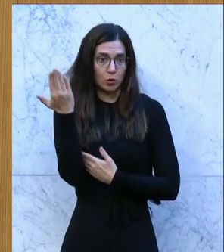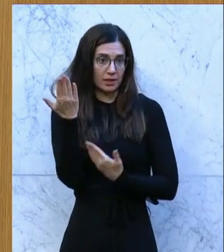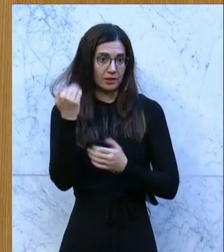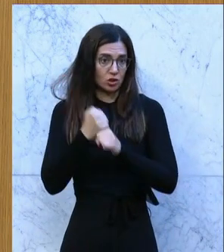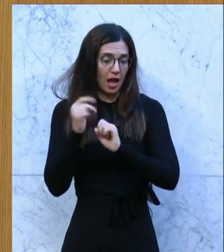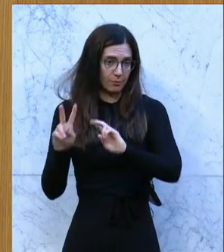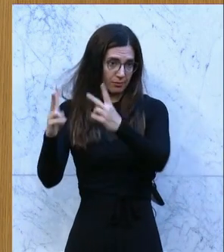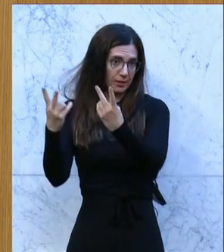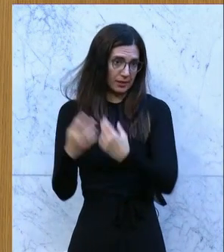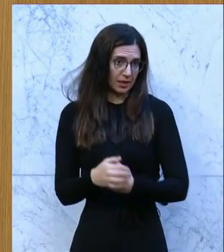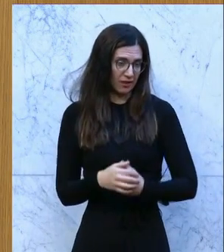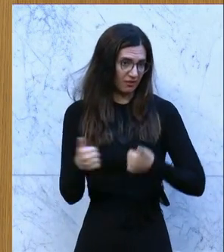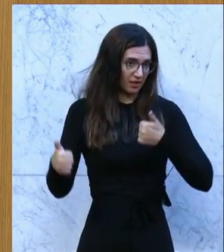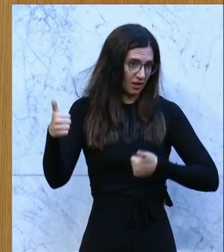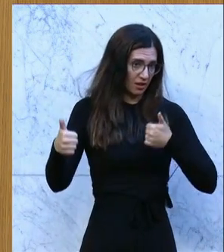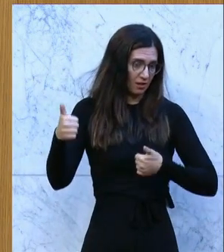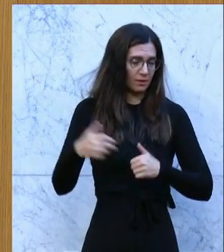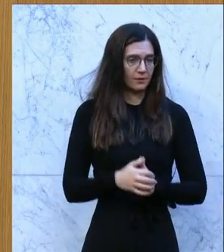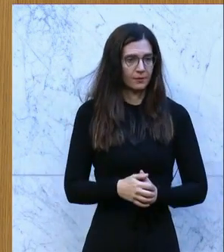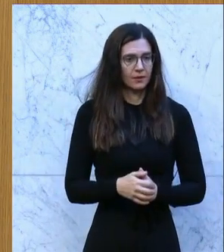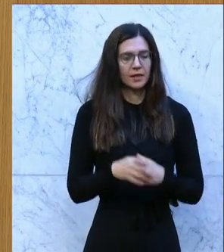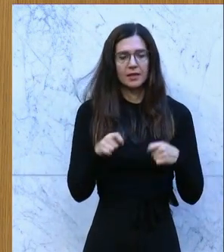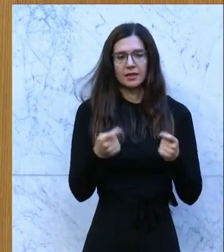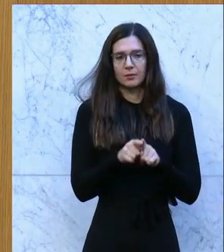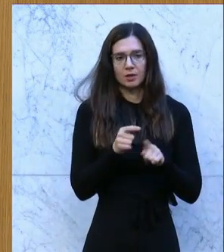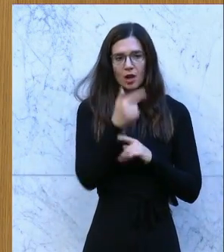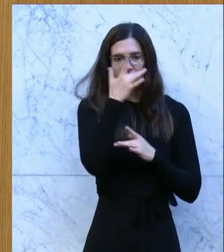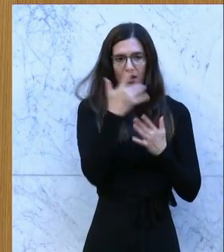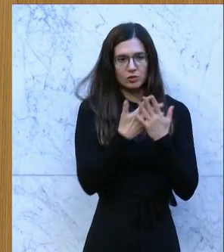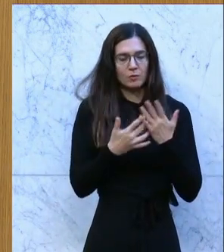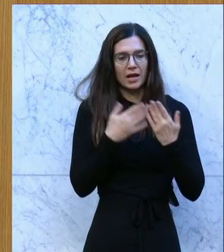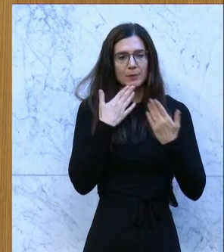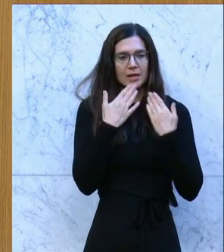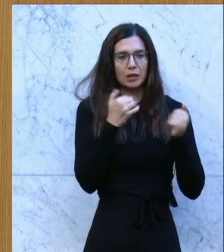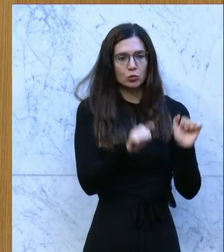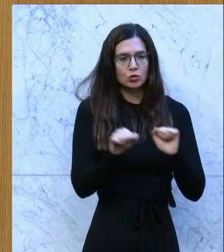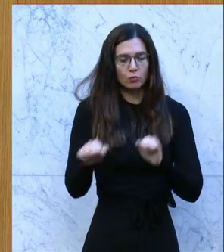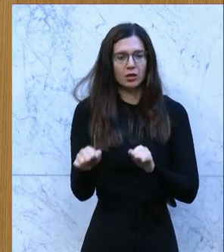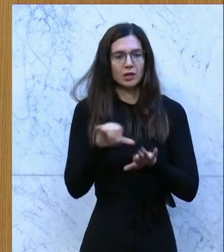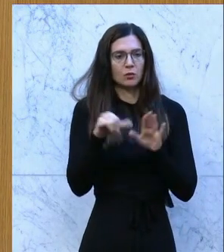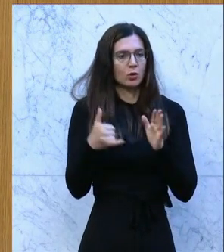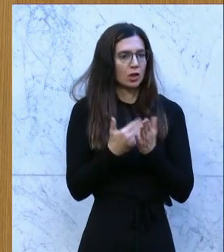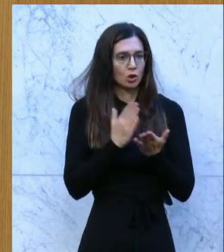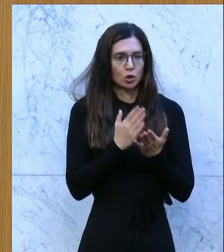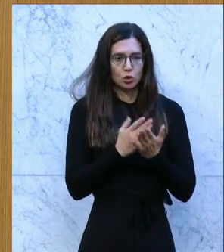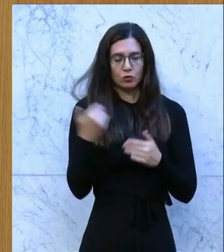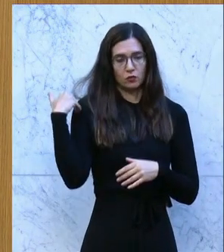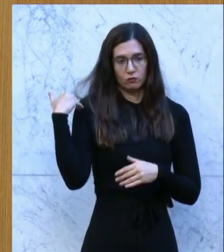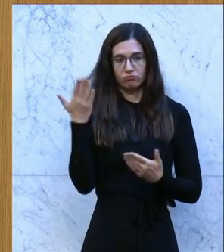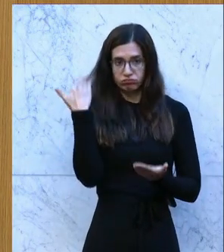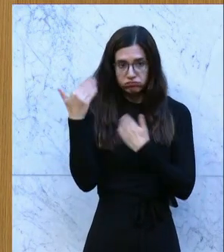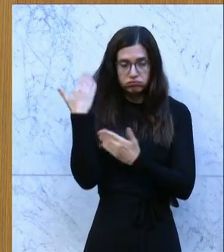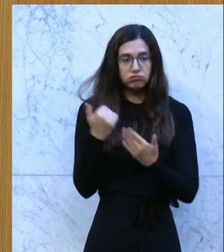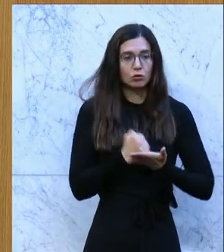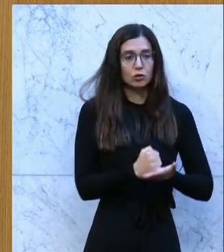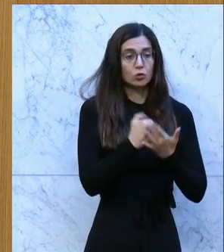in Österreich. Und da gibt es zum Beispiel auch fremdsprachliche Beratungsmöglichkeiten, Projekte, die wir in der Vergangenheit unterstützt haben und auch zum Teil